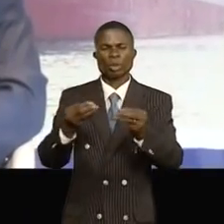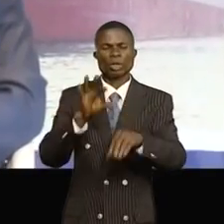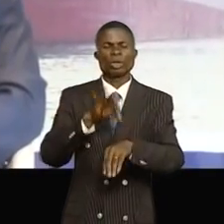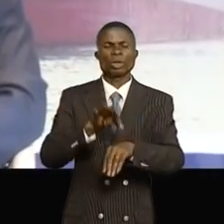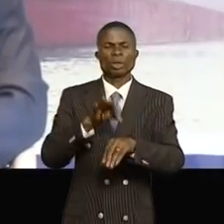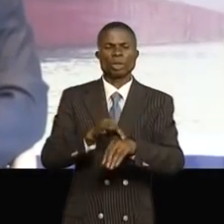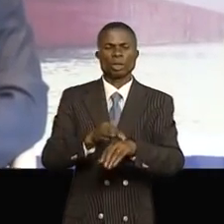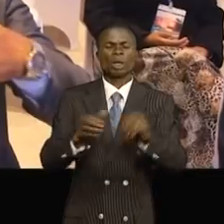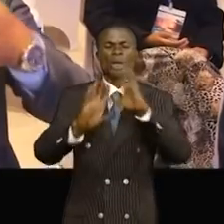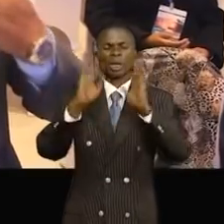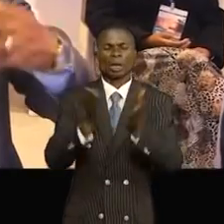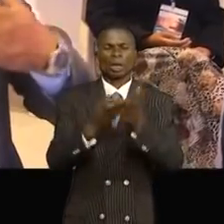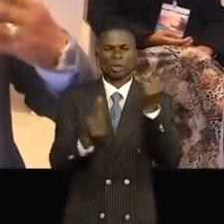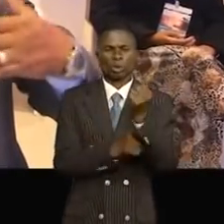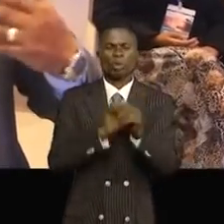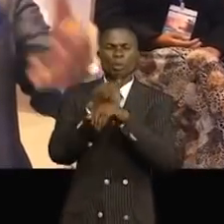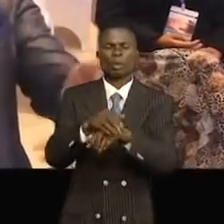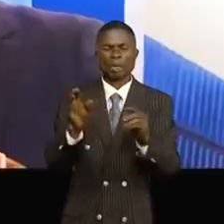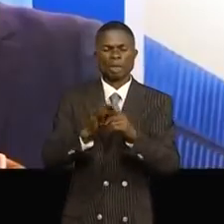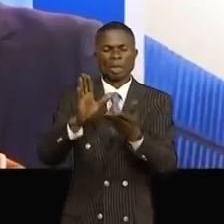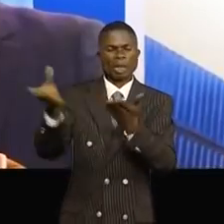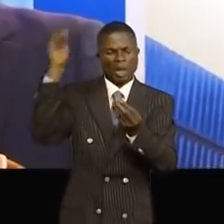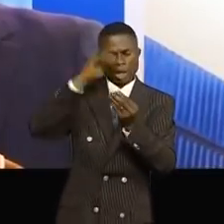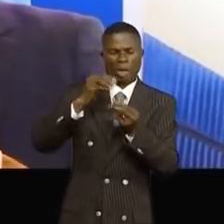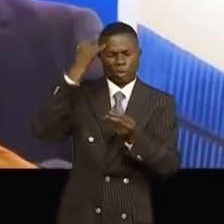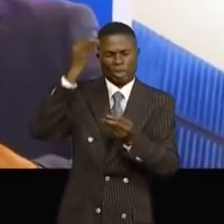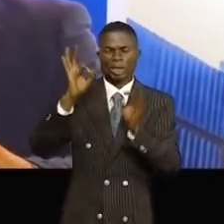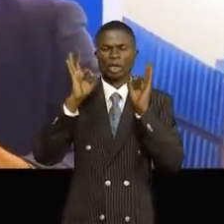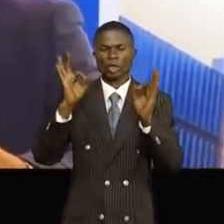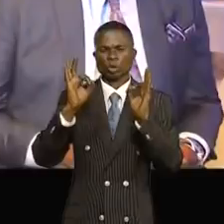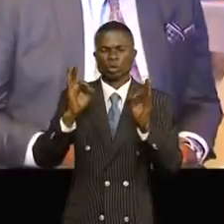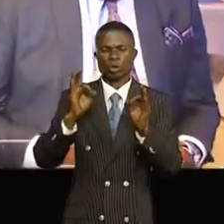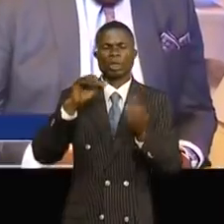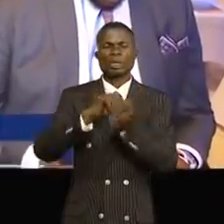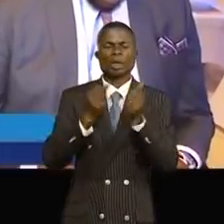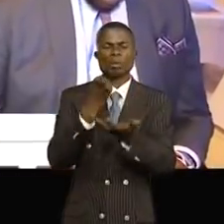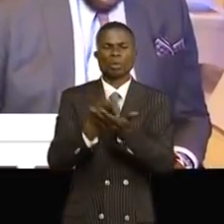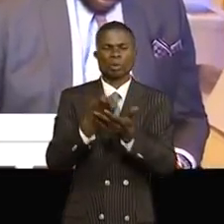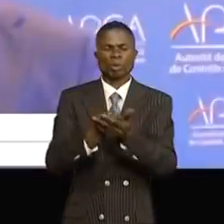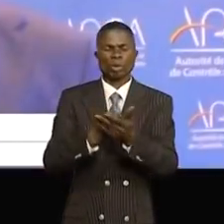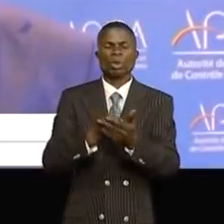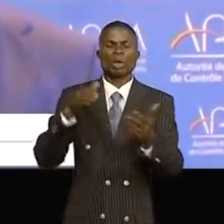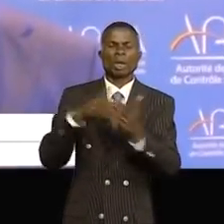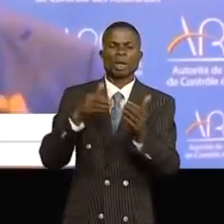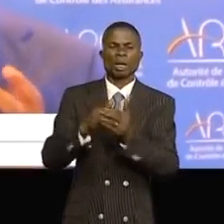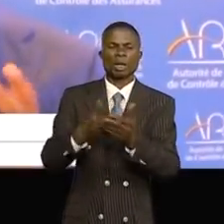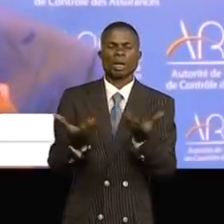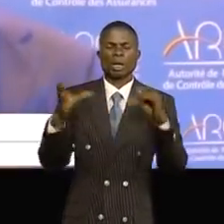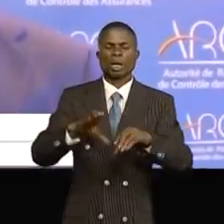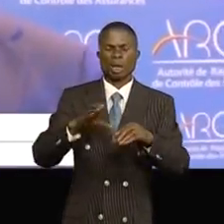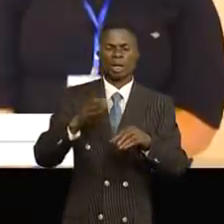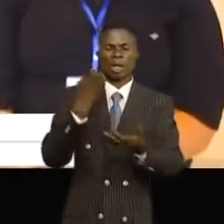occasion aux participants de produire des idées innovantes dans un contexte économique s'écoué par la crise économique